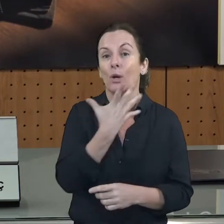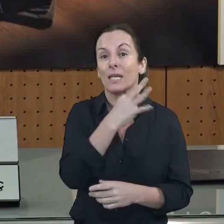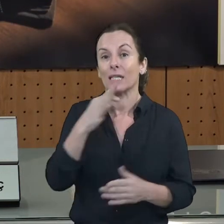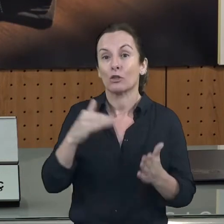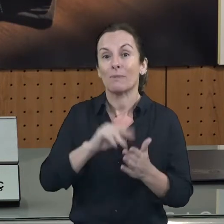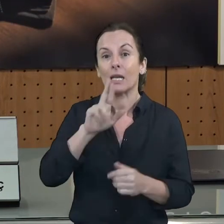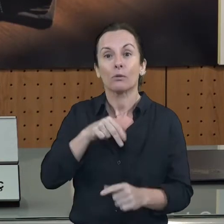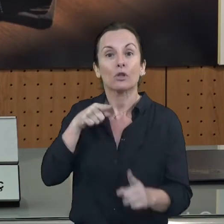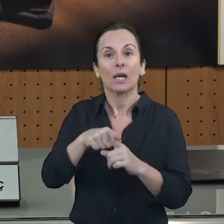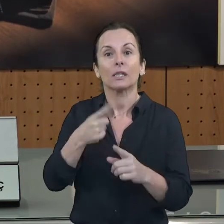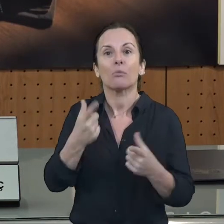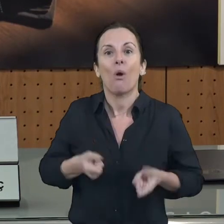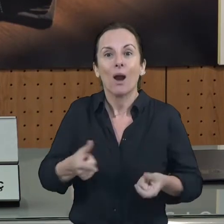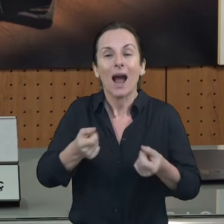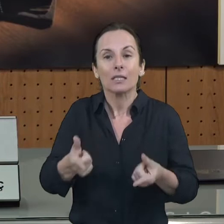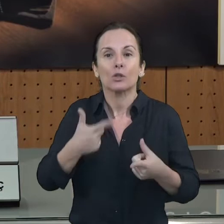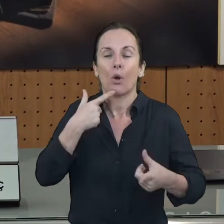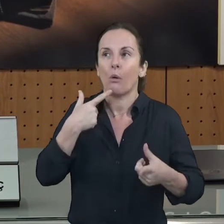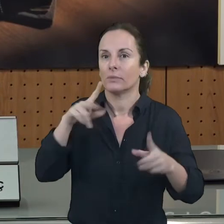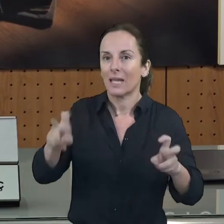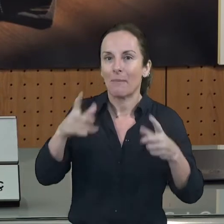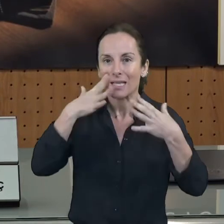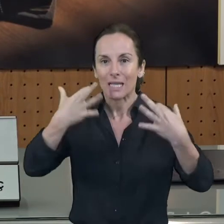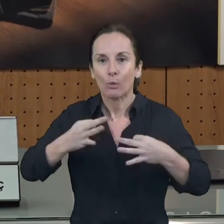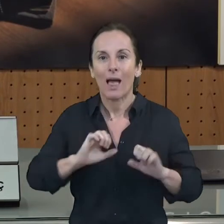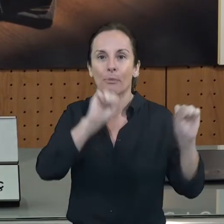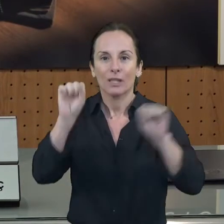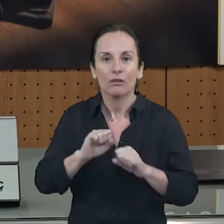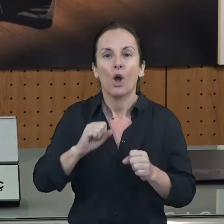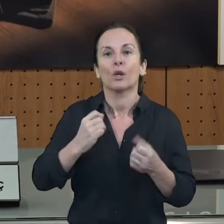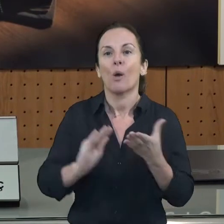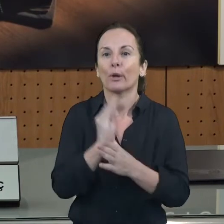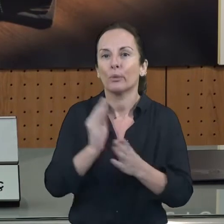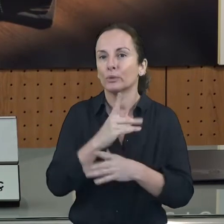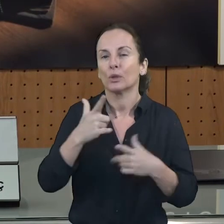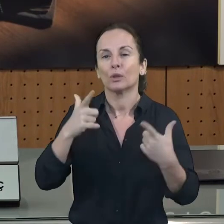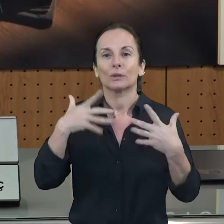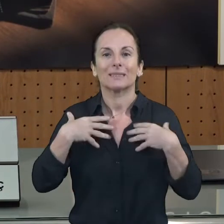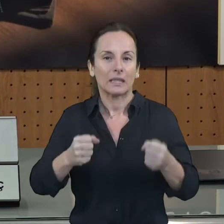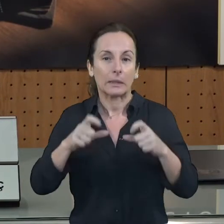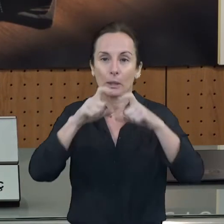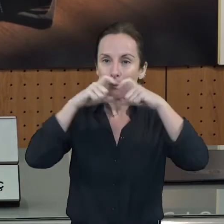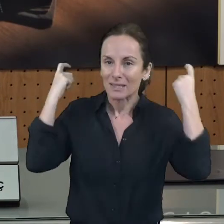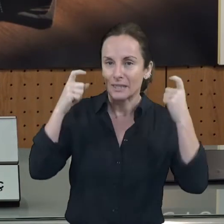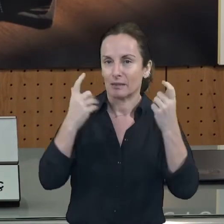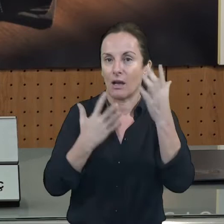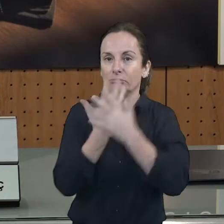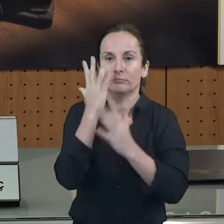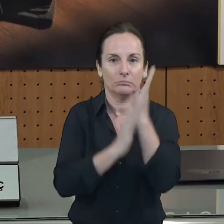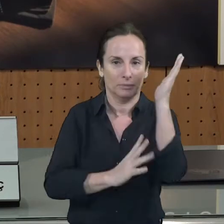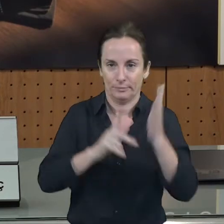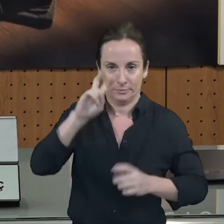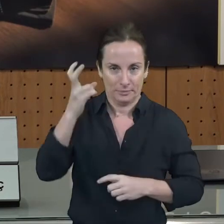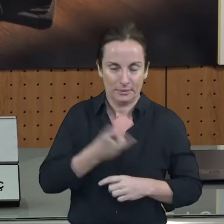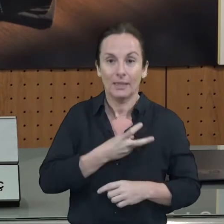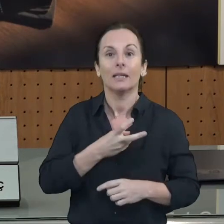material de seguretat i protecció, productes sanitaris, com puguin ser mascaretes o altre material d'autoprotecció, elements per adaptar-se local, que ara fa